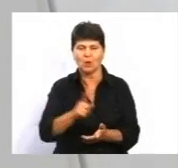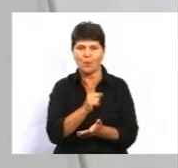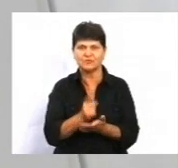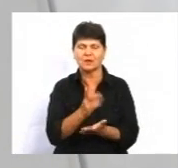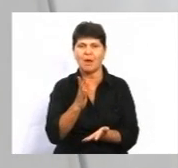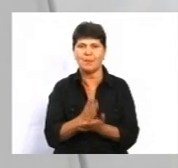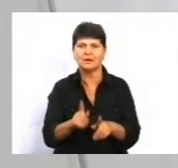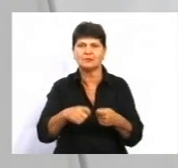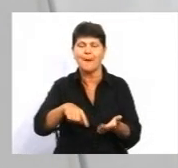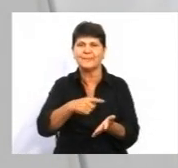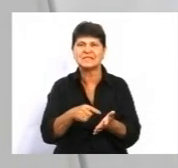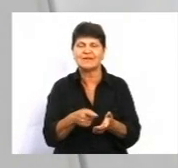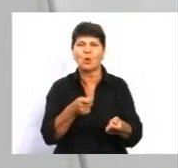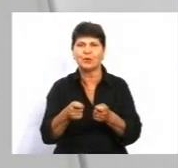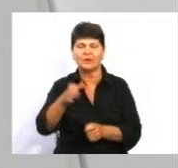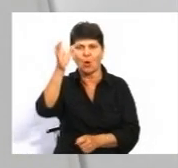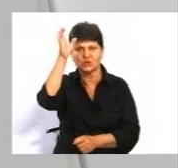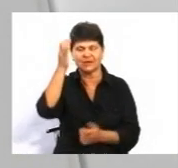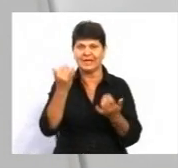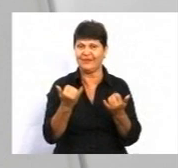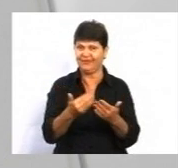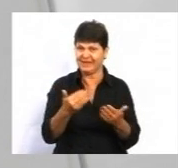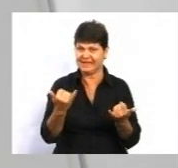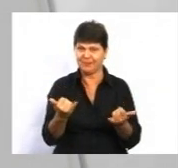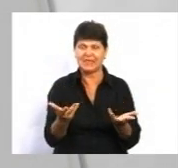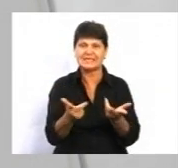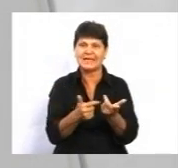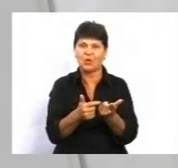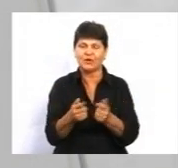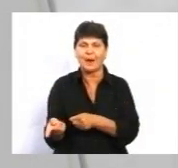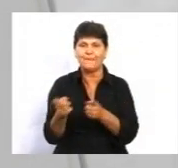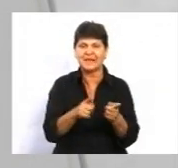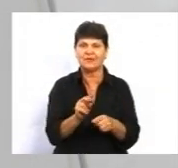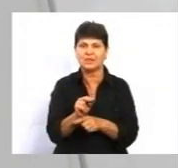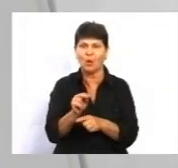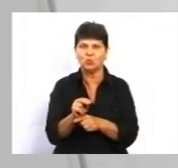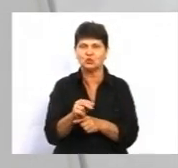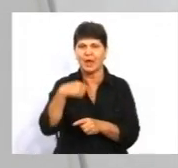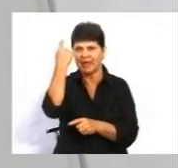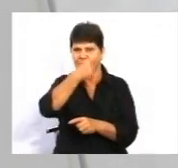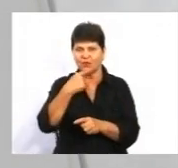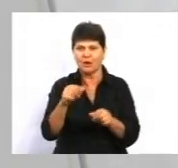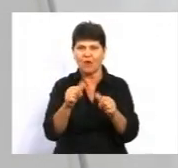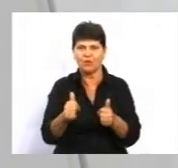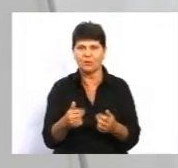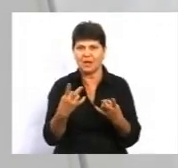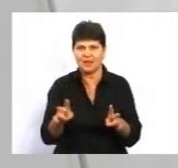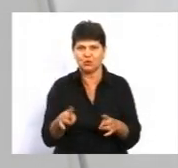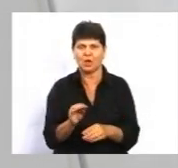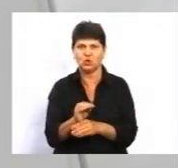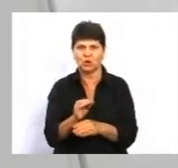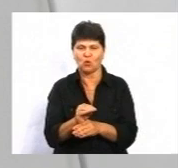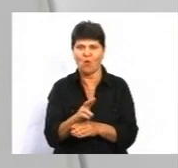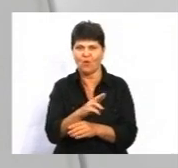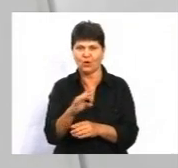надати місцеве управління освіти. Відтепер зарахування або переведення учня на будь-яку з індивідуальних форм не потребує додаткового